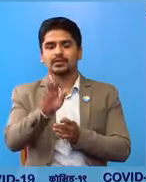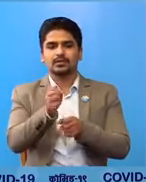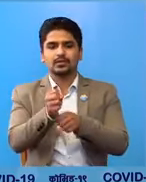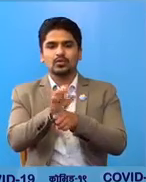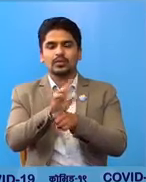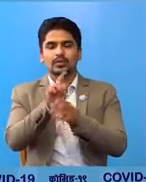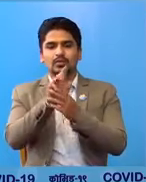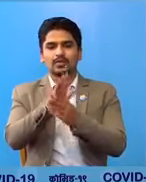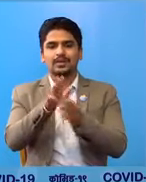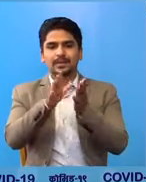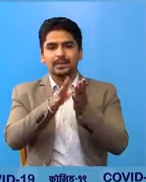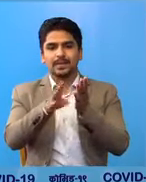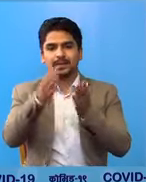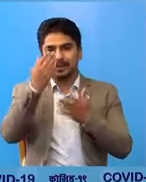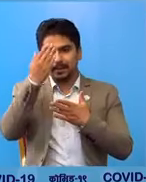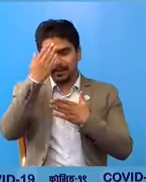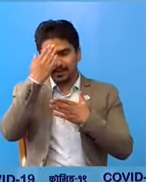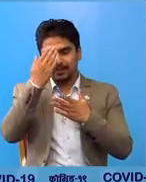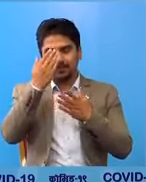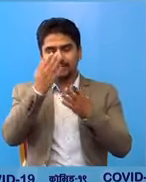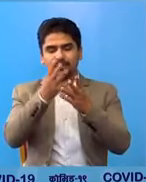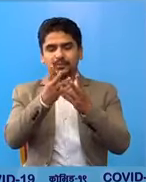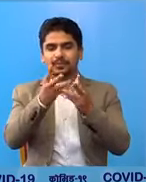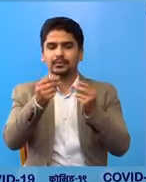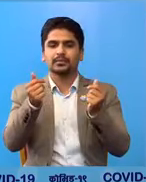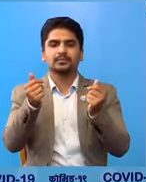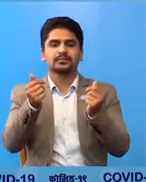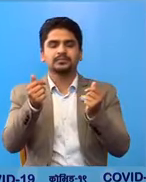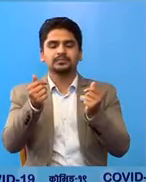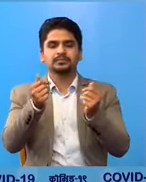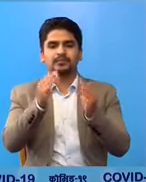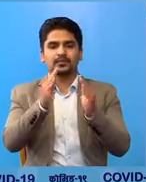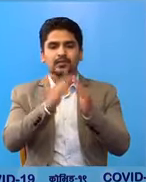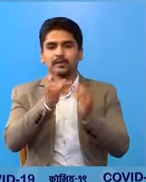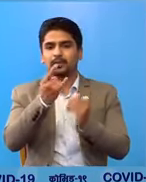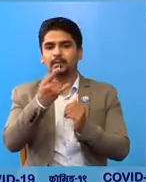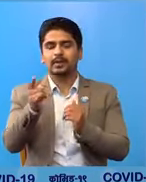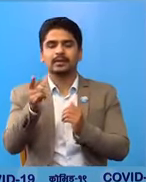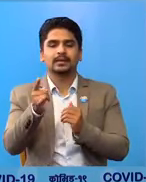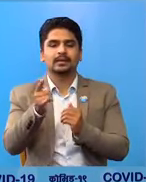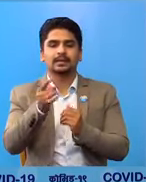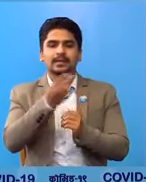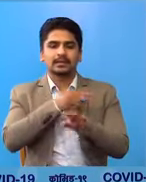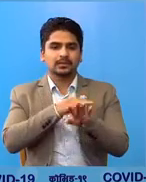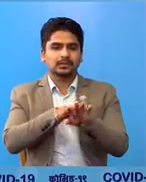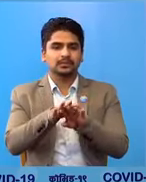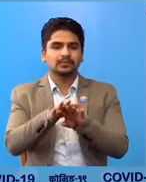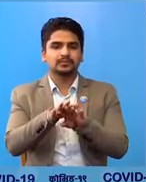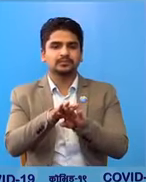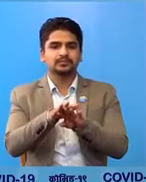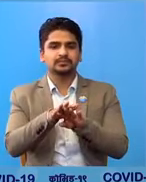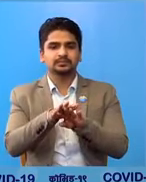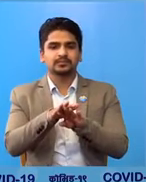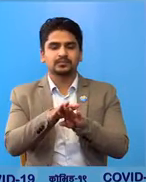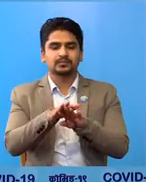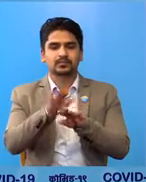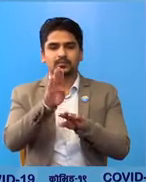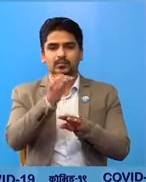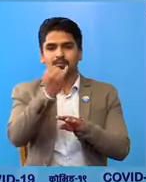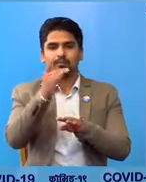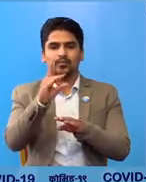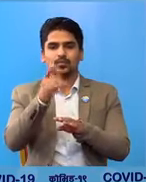29 वाट संक्रमण मुक्त भाई गता 24 गंटा मा डिश्चा जुने हरु मा गोठ काउं